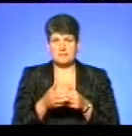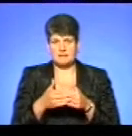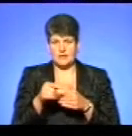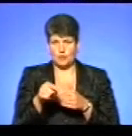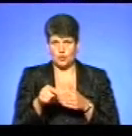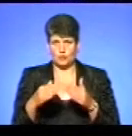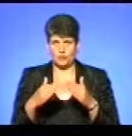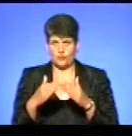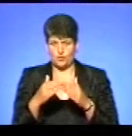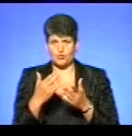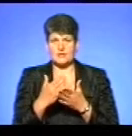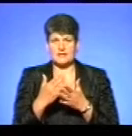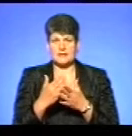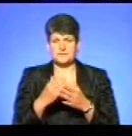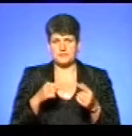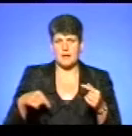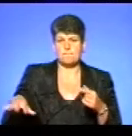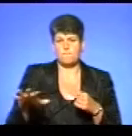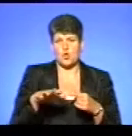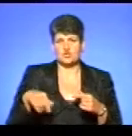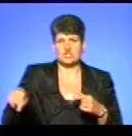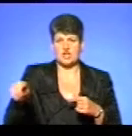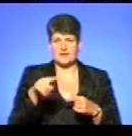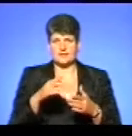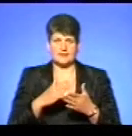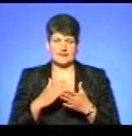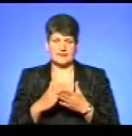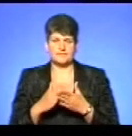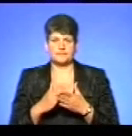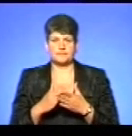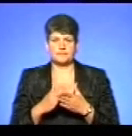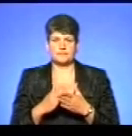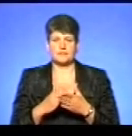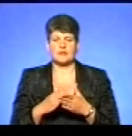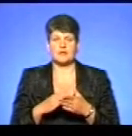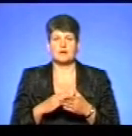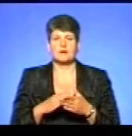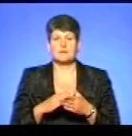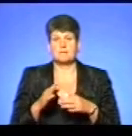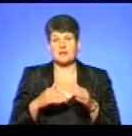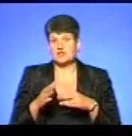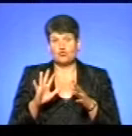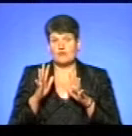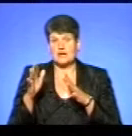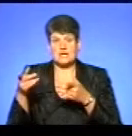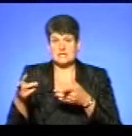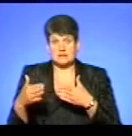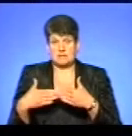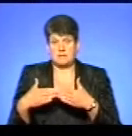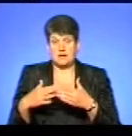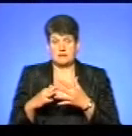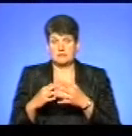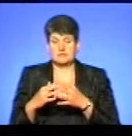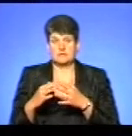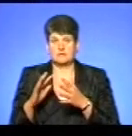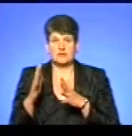така вигульна площадка, майданчик, чим ми звично звикли казати, убора. От практично в лісі, тому що має та частина до села,